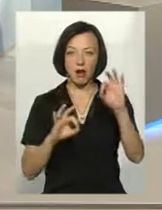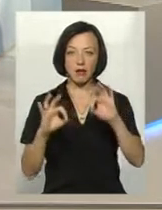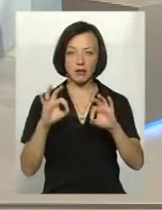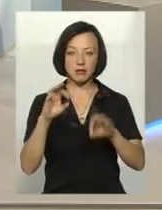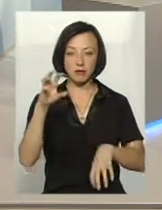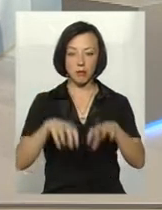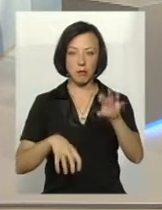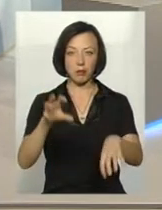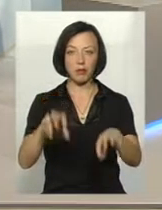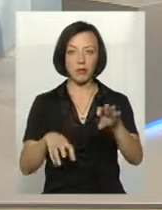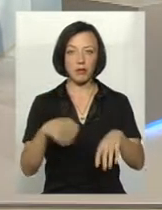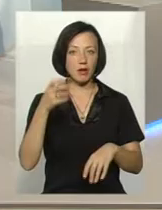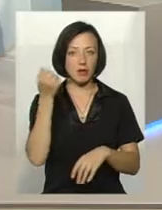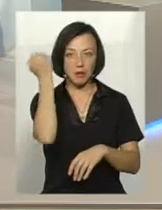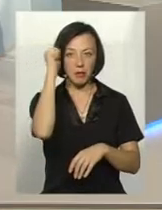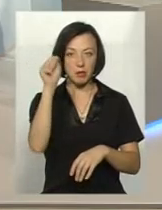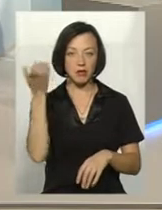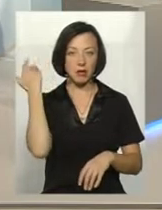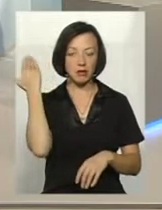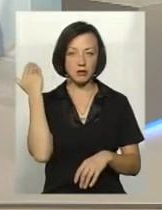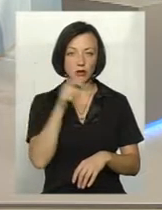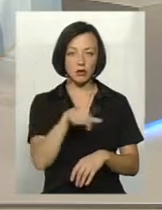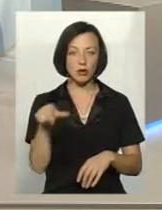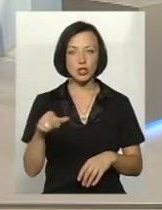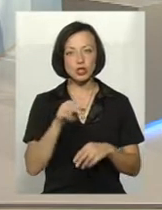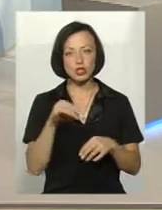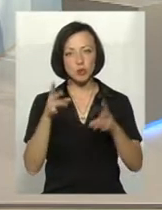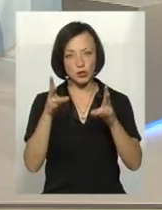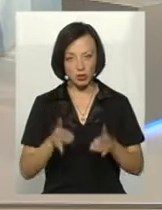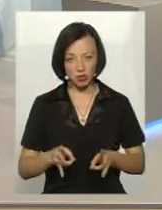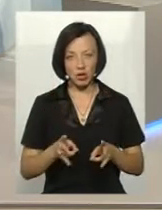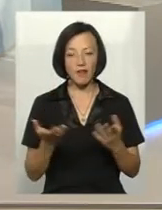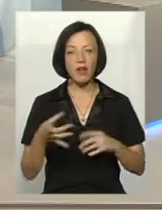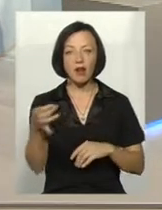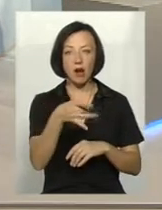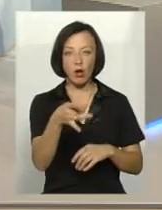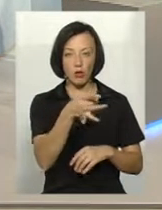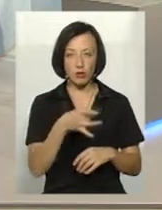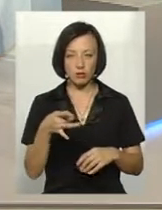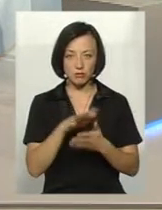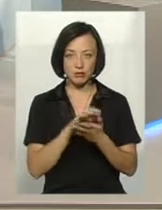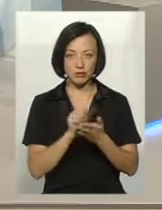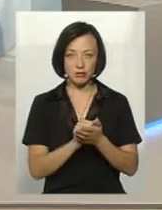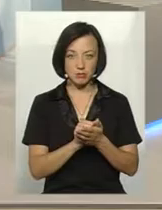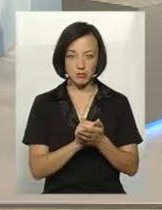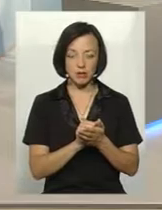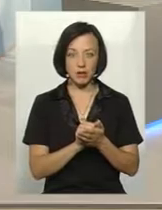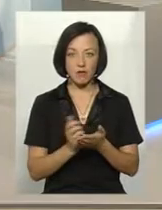'ятають. Чи багато аграріїв постраждали, в яких районах і чим